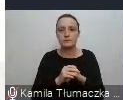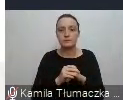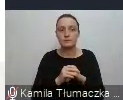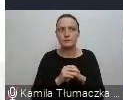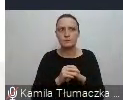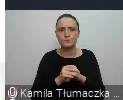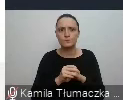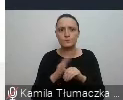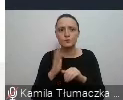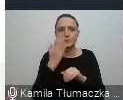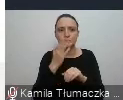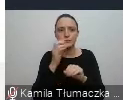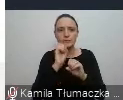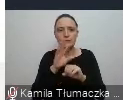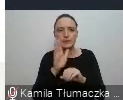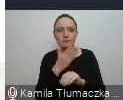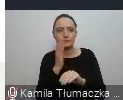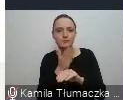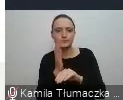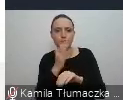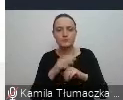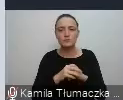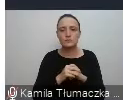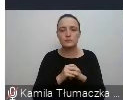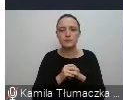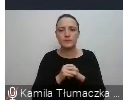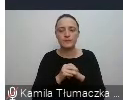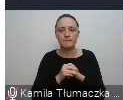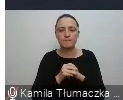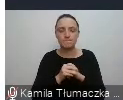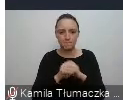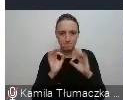Tylko sobie przesunę tutaj, przepraszam, okienko, żebym dalej widziała.